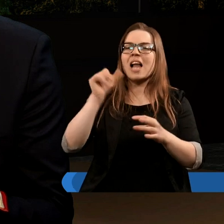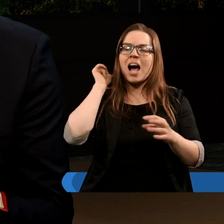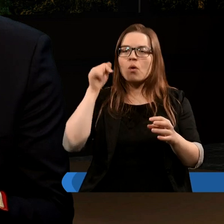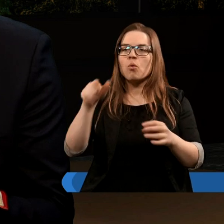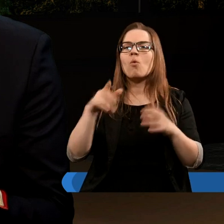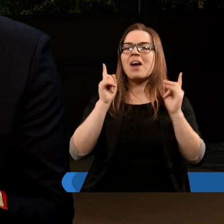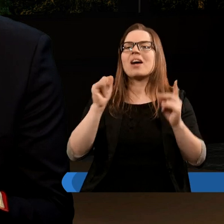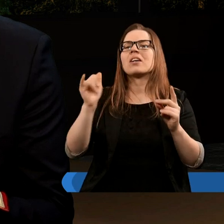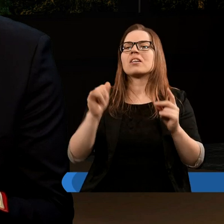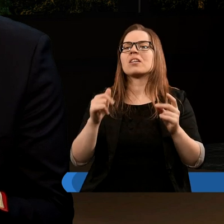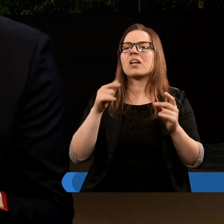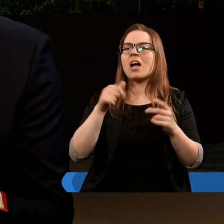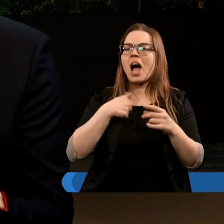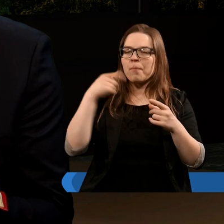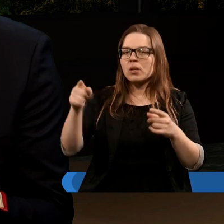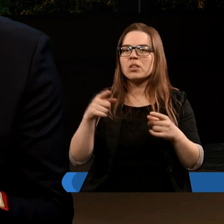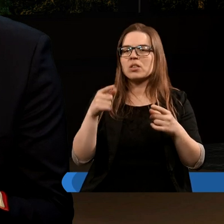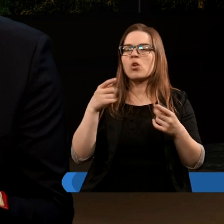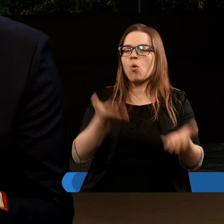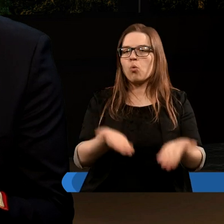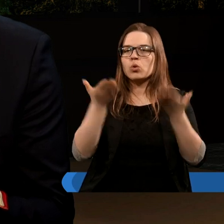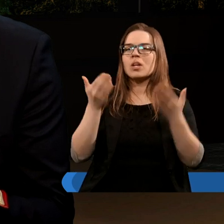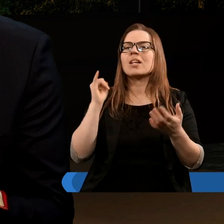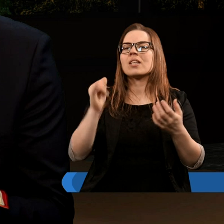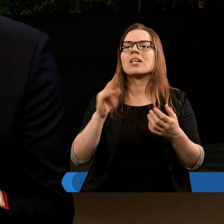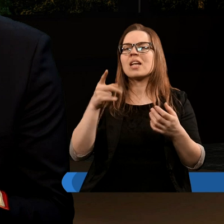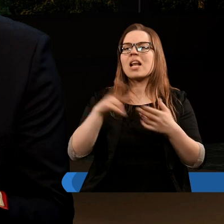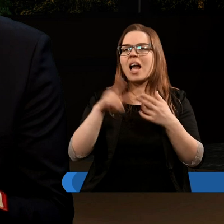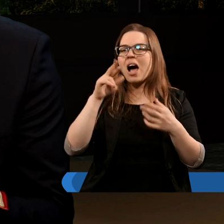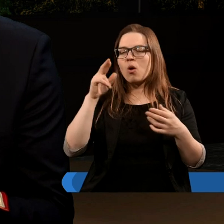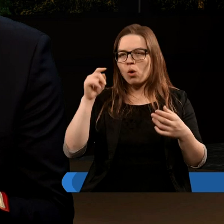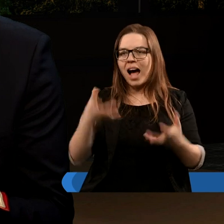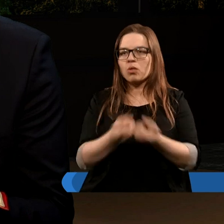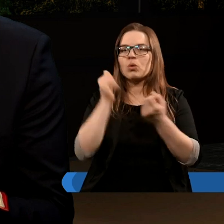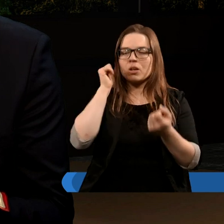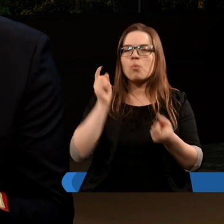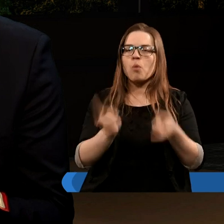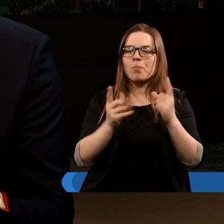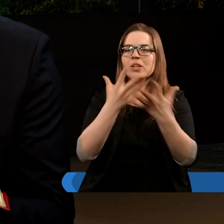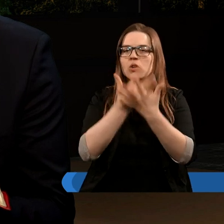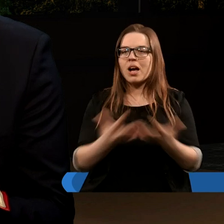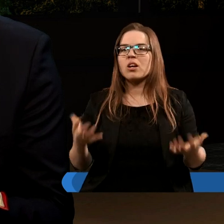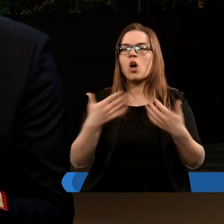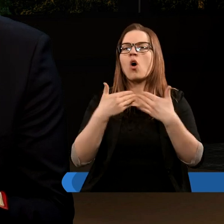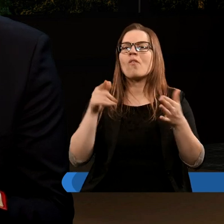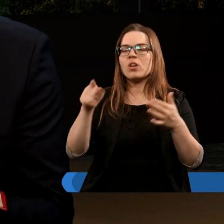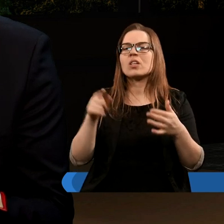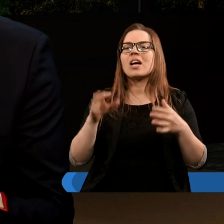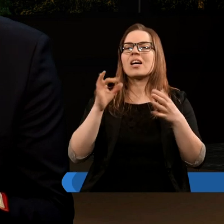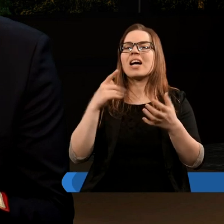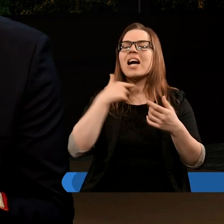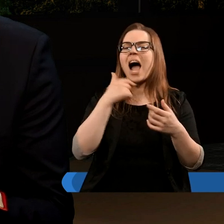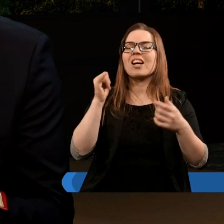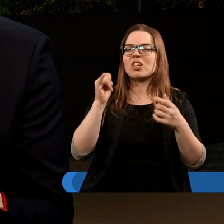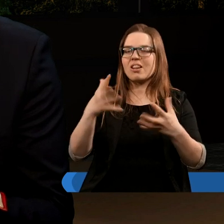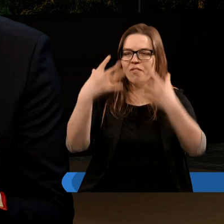kobietą wodę, niczym rzekę, aby jej nurt ją uniósł. Jednak na ratunek kobiecie pośpieszyła ziemia. Otworzyła ona swoją